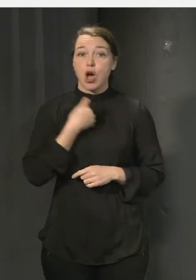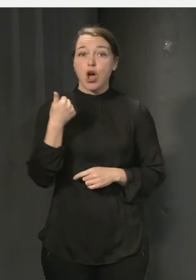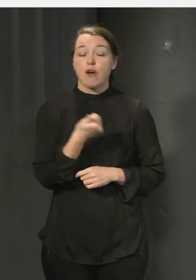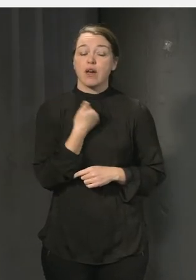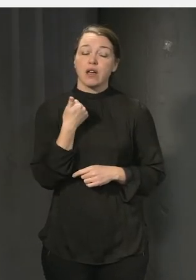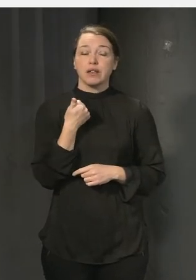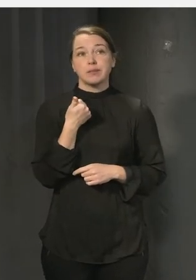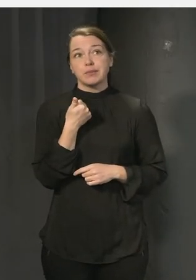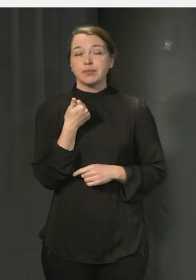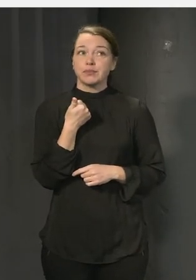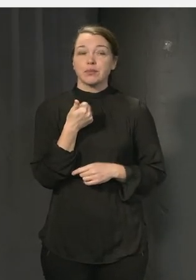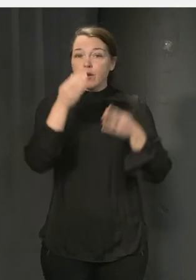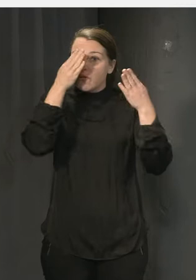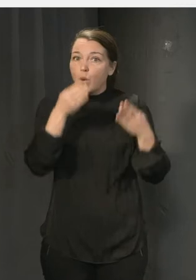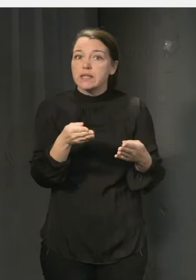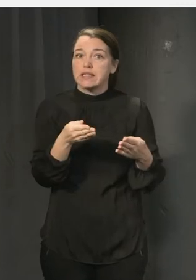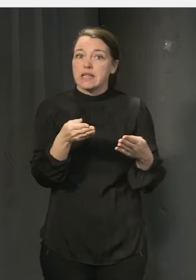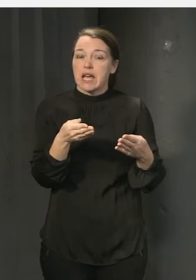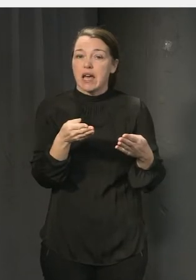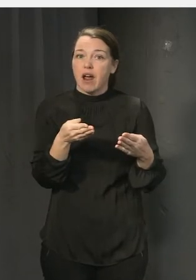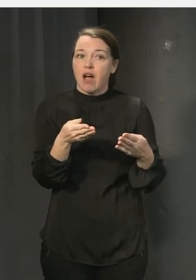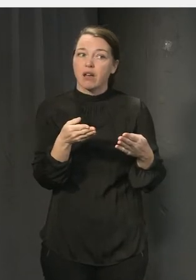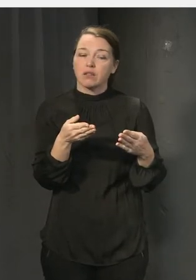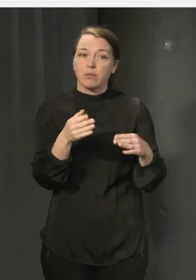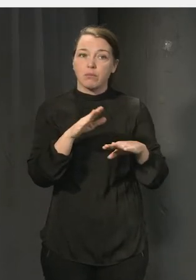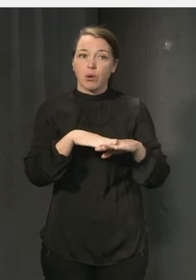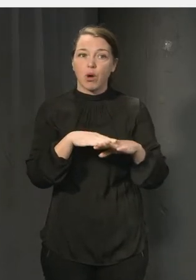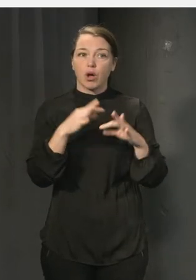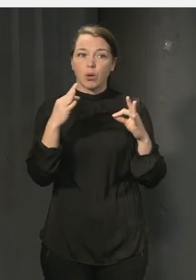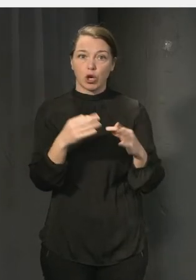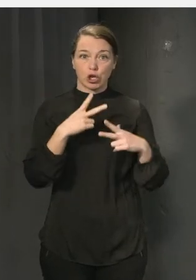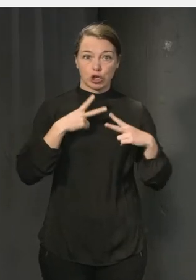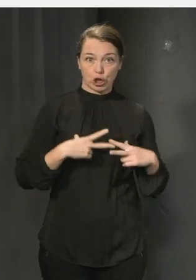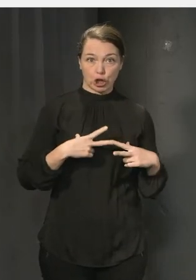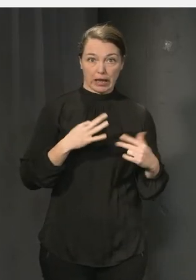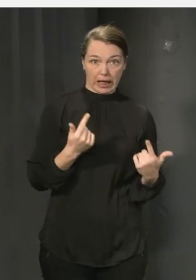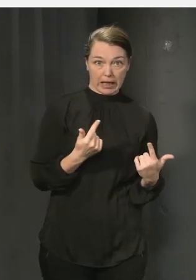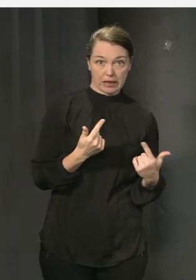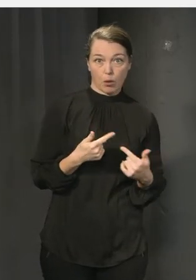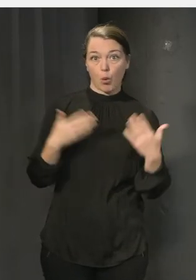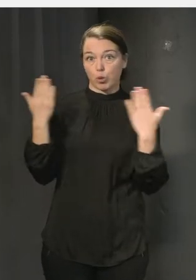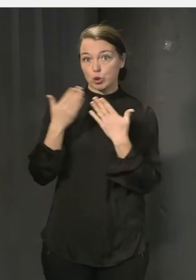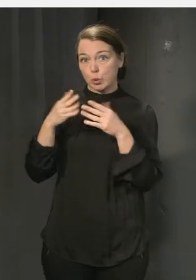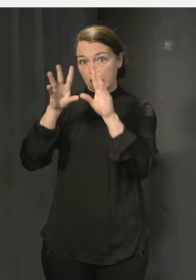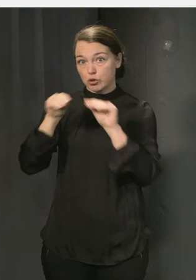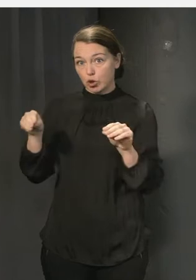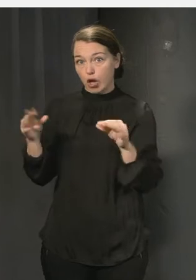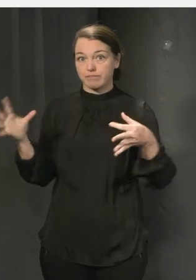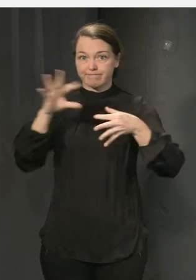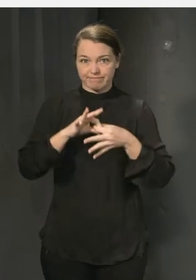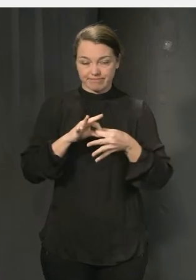sätta lite mer fokus på hur trygghet och studieresultat hänger ihop. För att ofta pratar vi ju väldigt mycket om